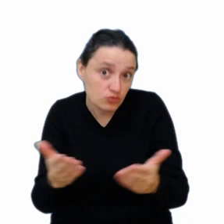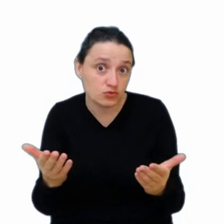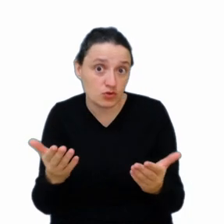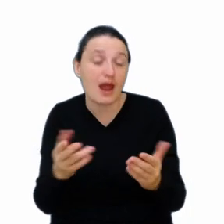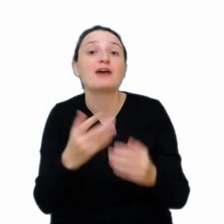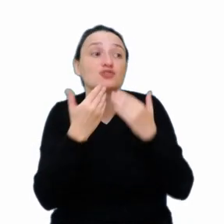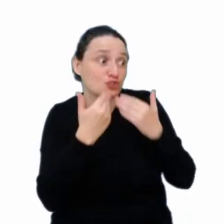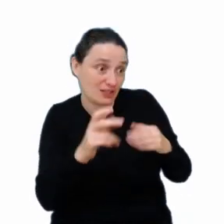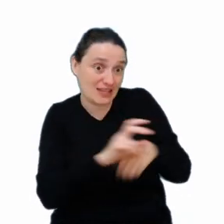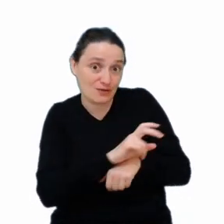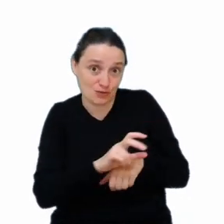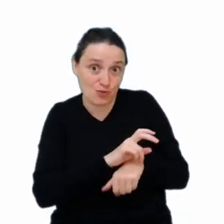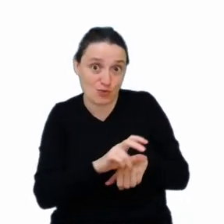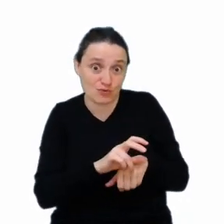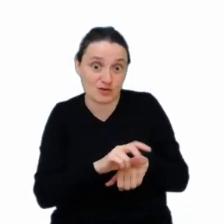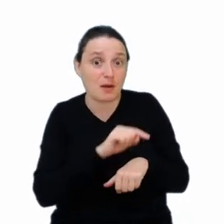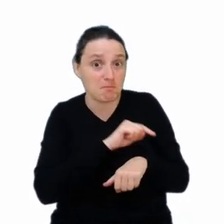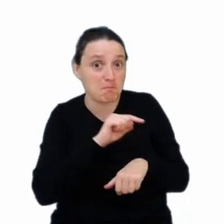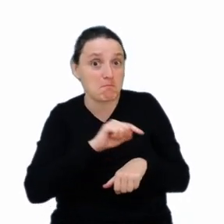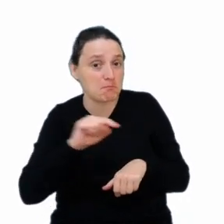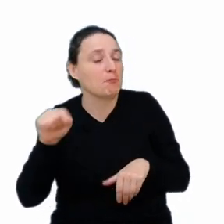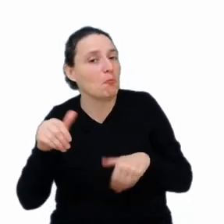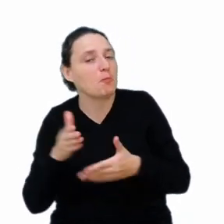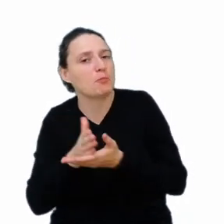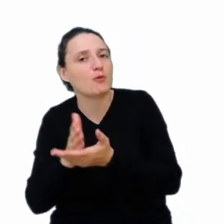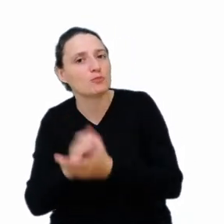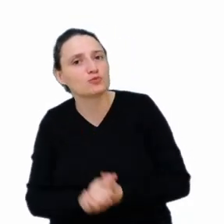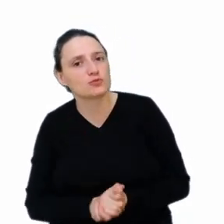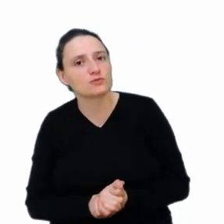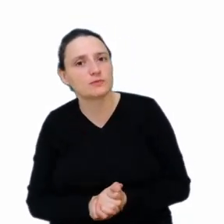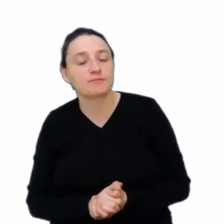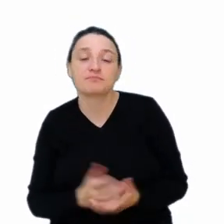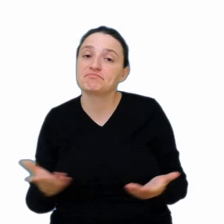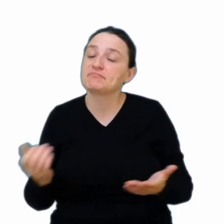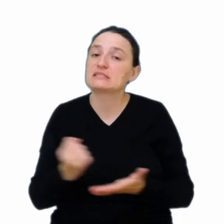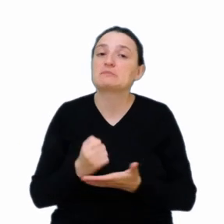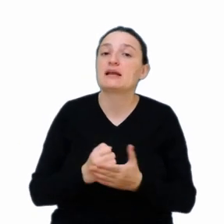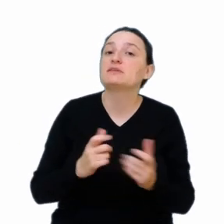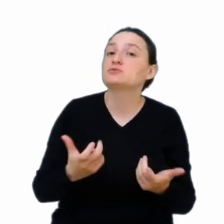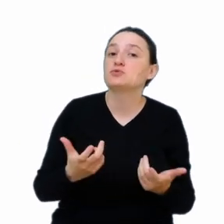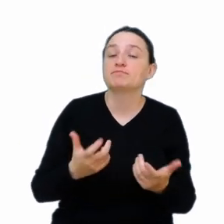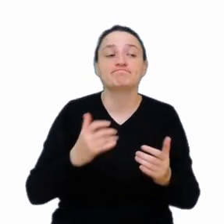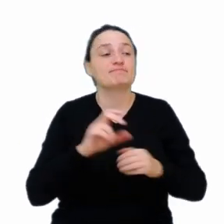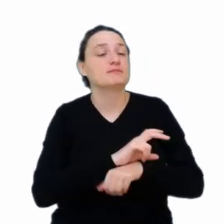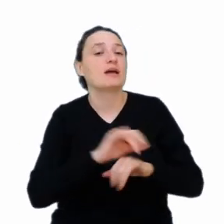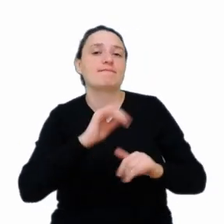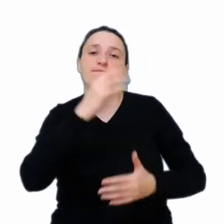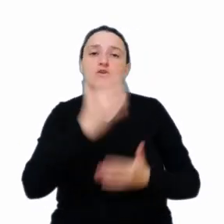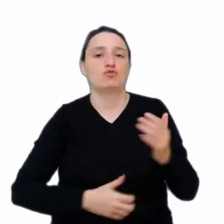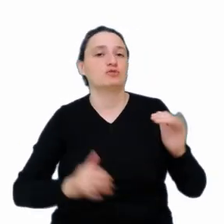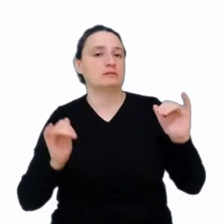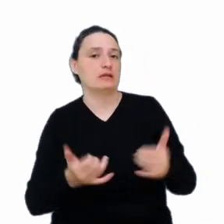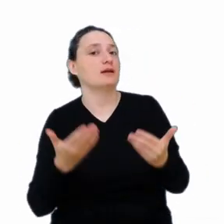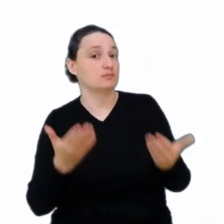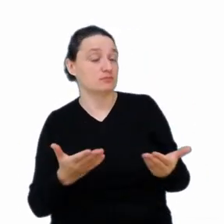które są, mogą w tym pomóc, ale to jest kwestia tylko i wyłącznie ich wykorzystania i to wykorzystanie tak